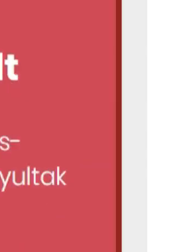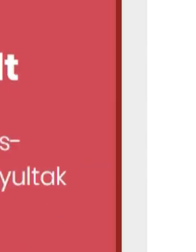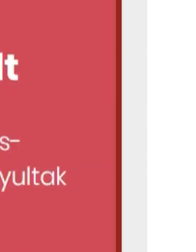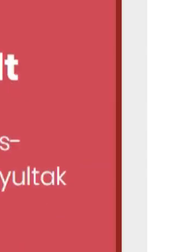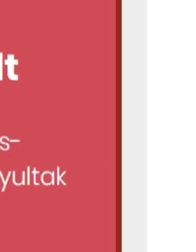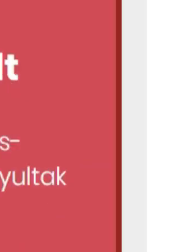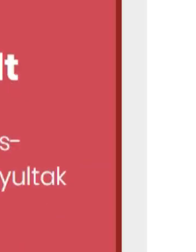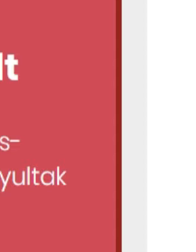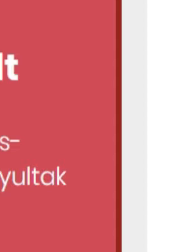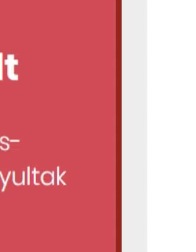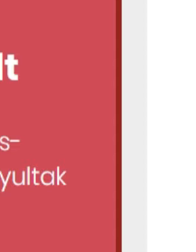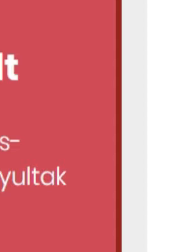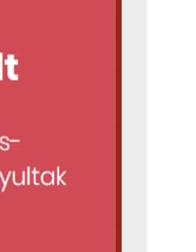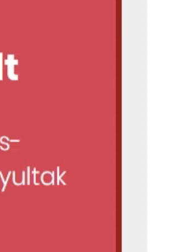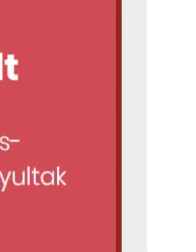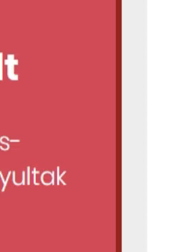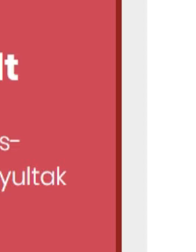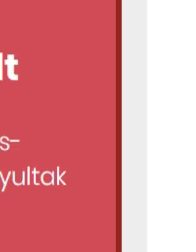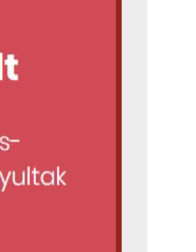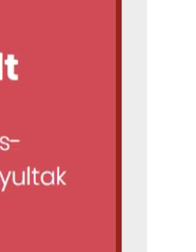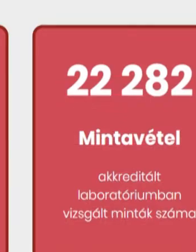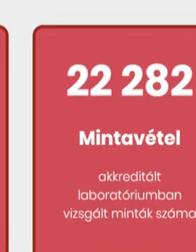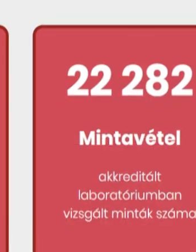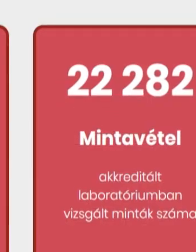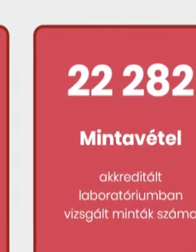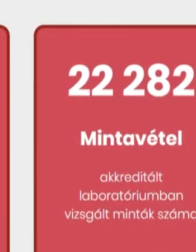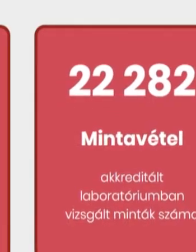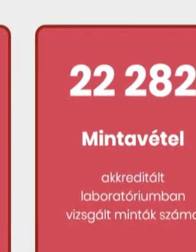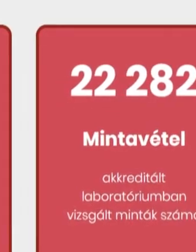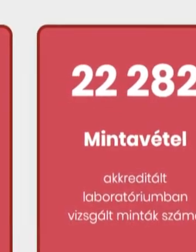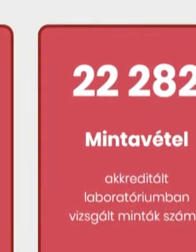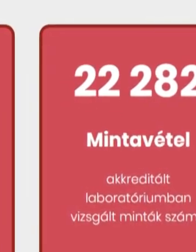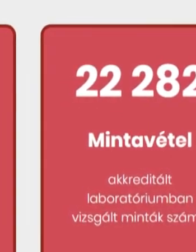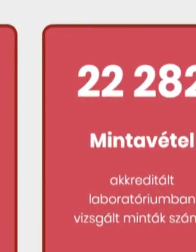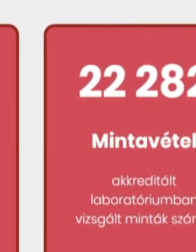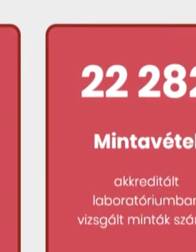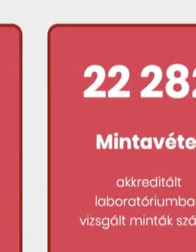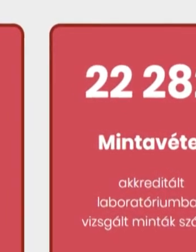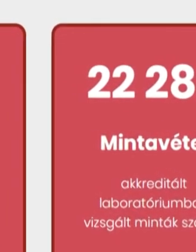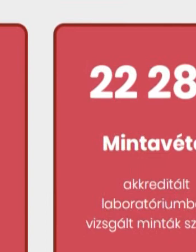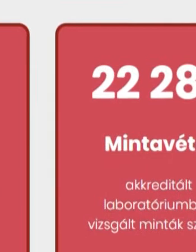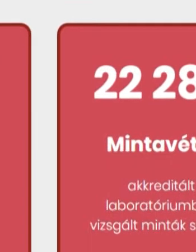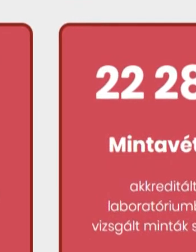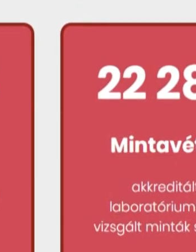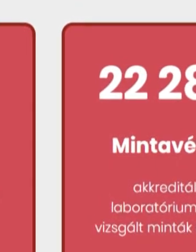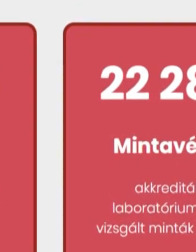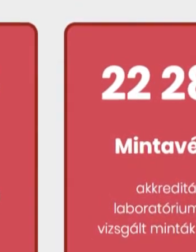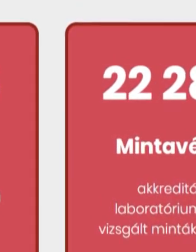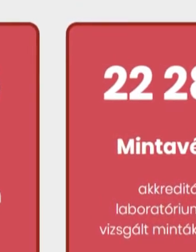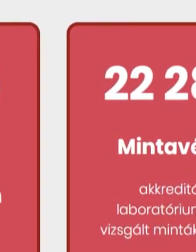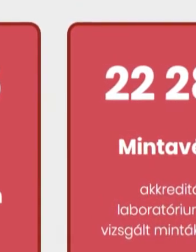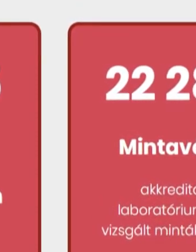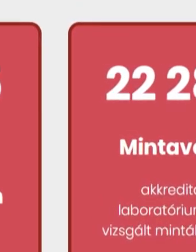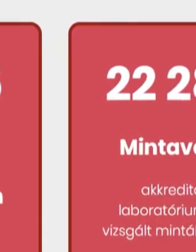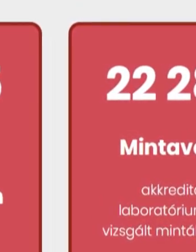főre nőtt a koronavírussal beazonosított fertőzöttek, 38-ra pedig az elhunytak száma, 67 személyt viszont